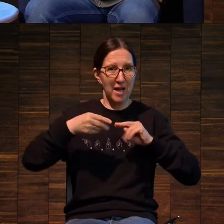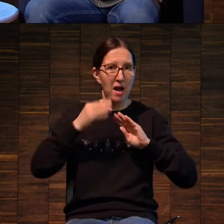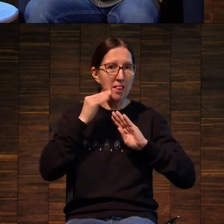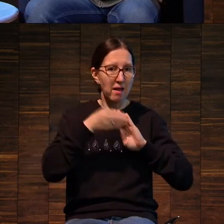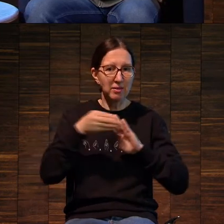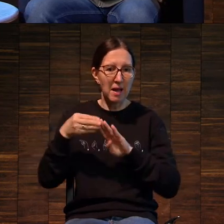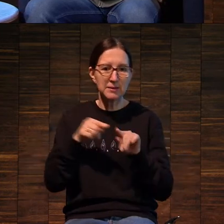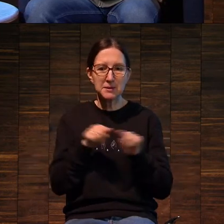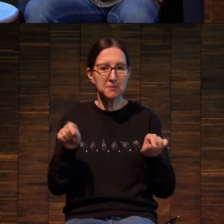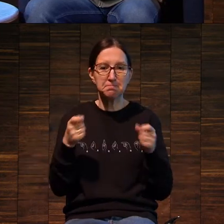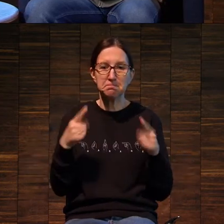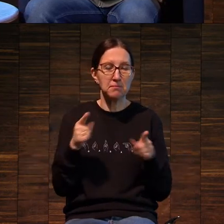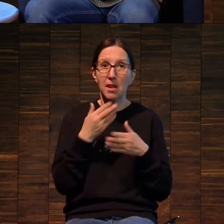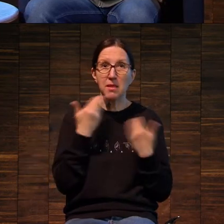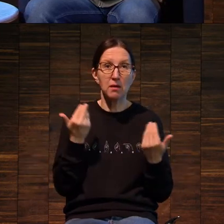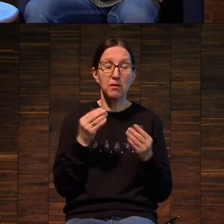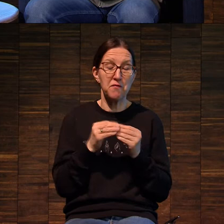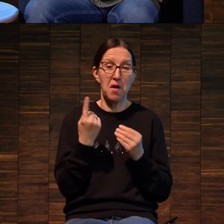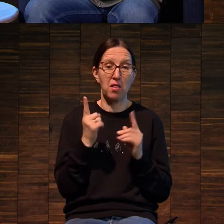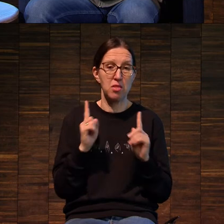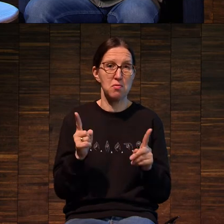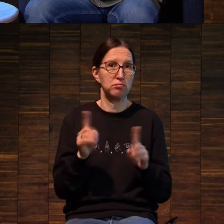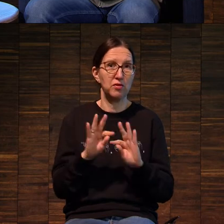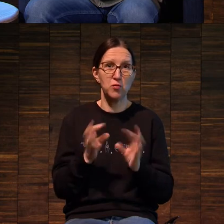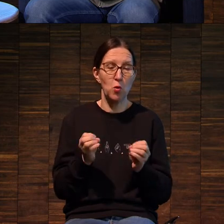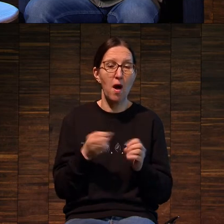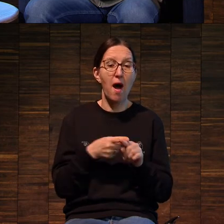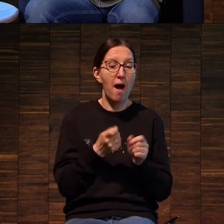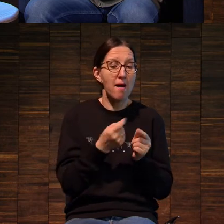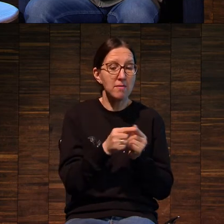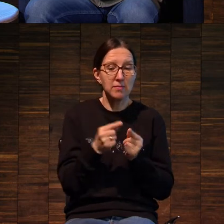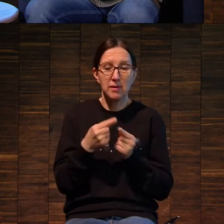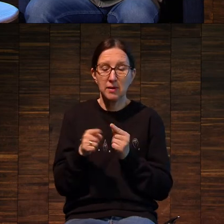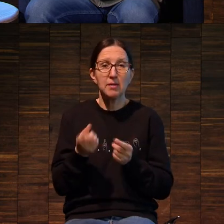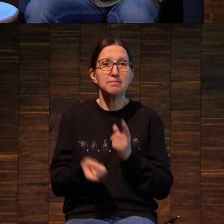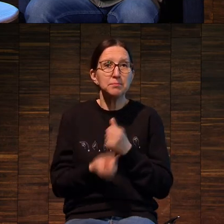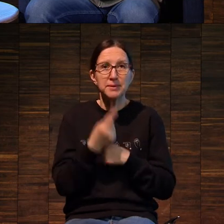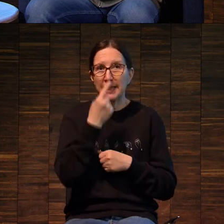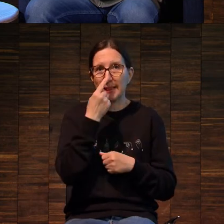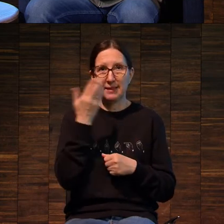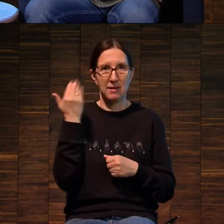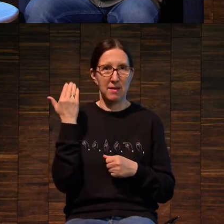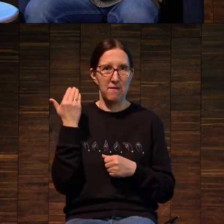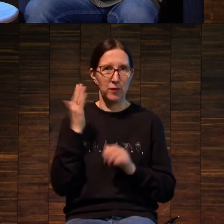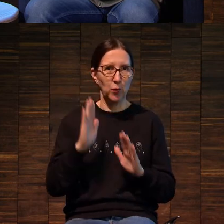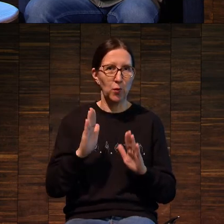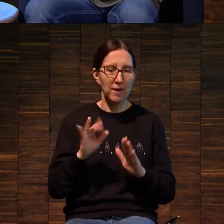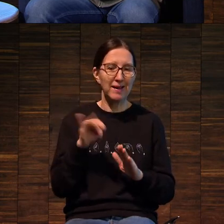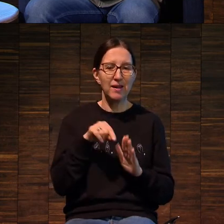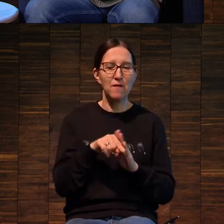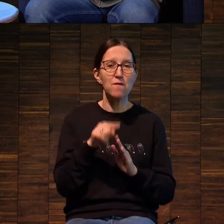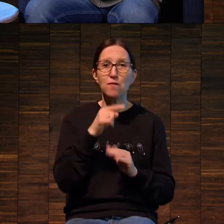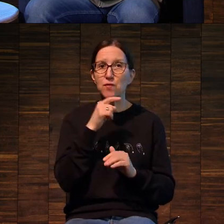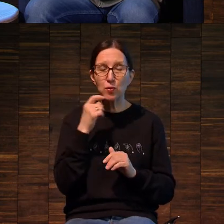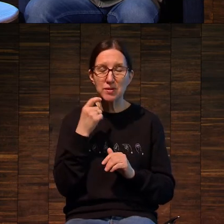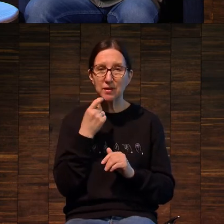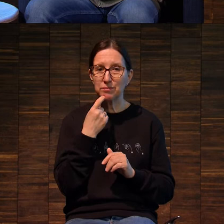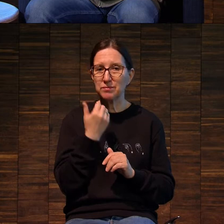различия, его не было, и оно появилось совсем недавно. В русской